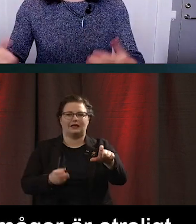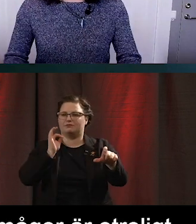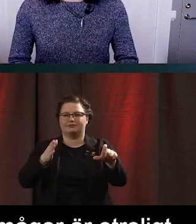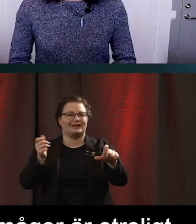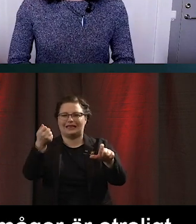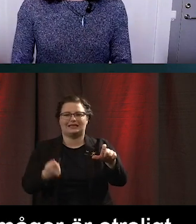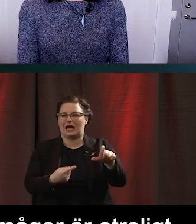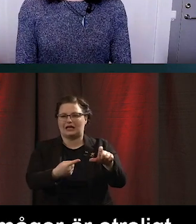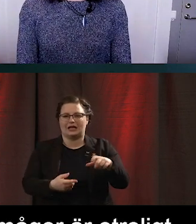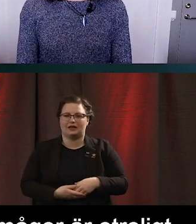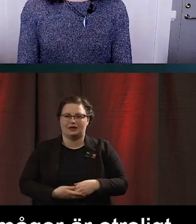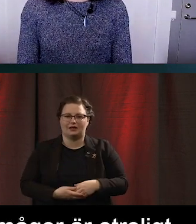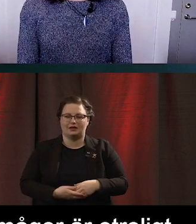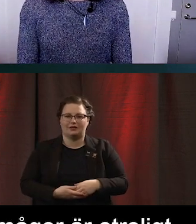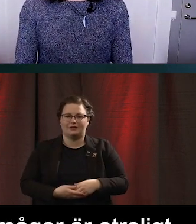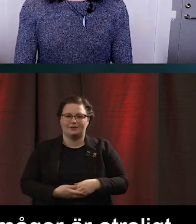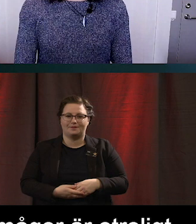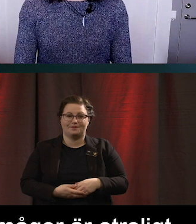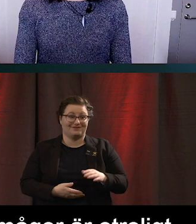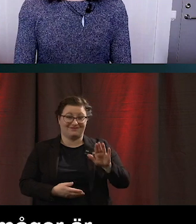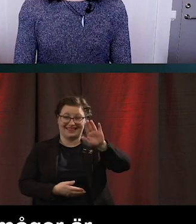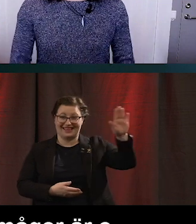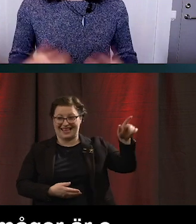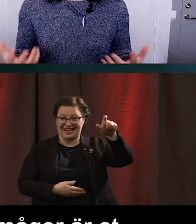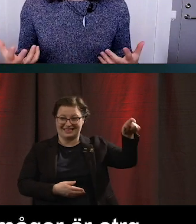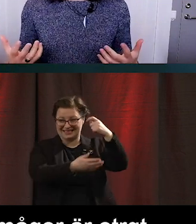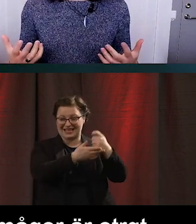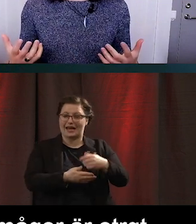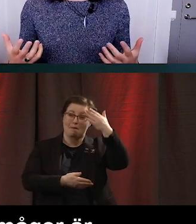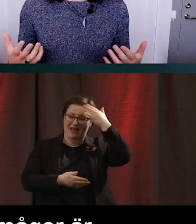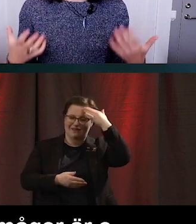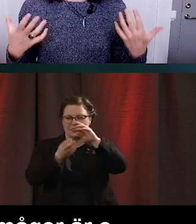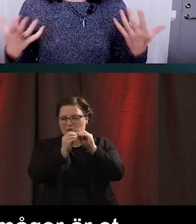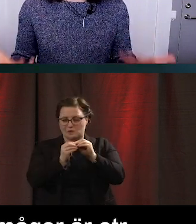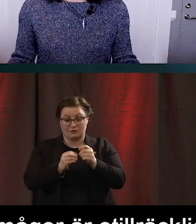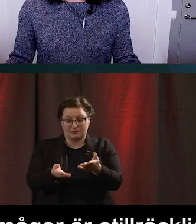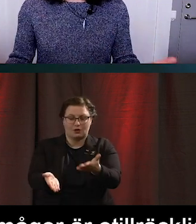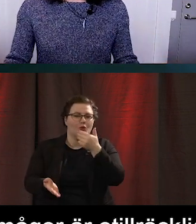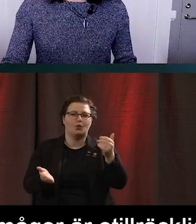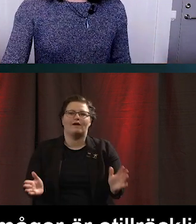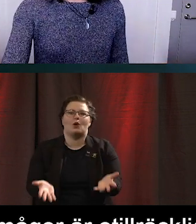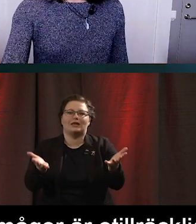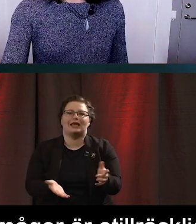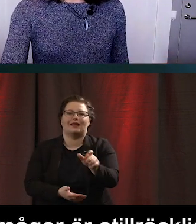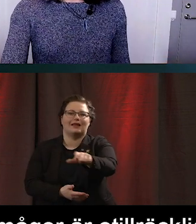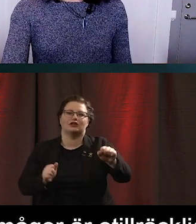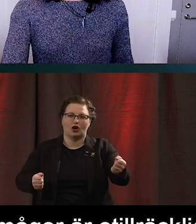utformningen har inte lett till att man fick underlättat för sig att göra sin uppgift.